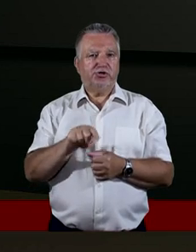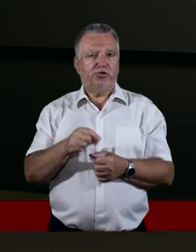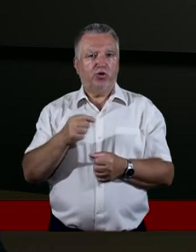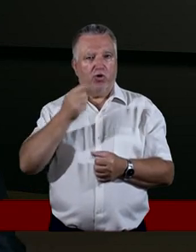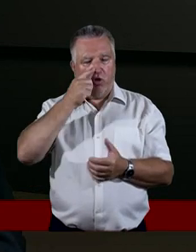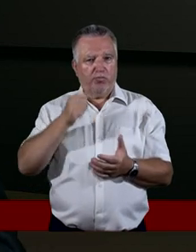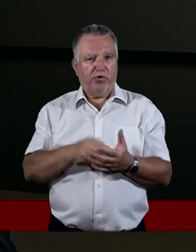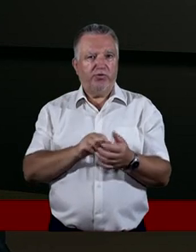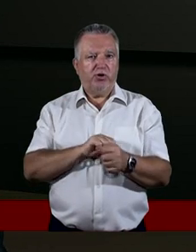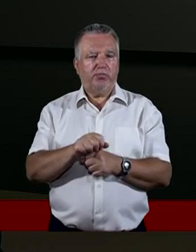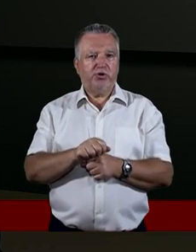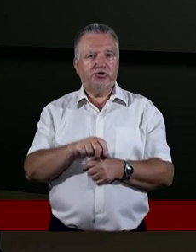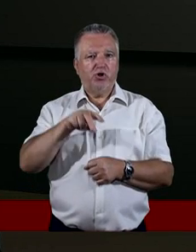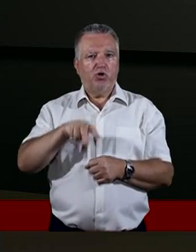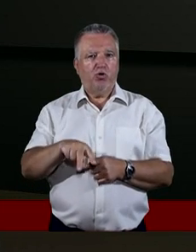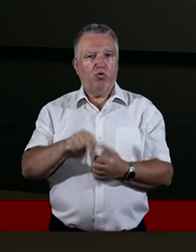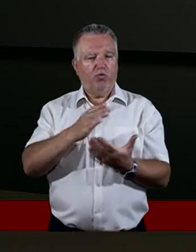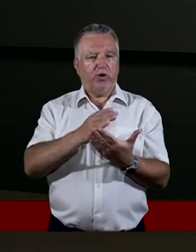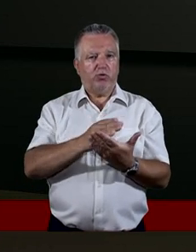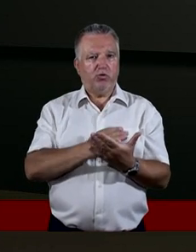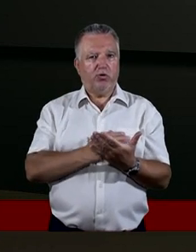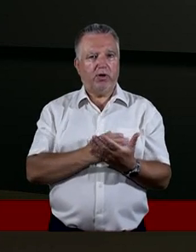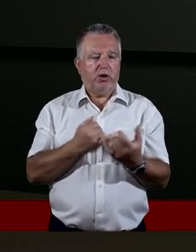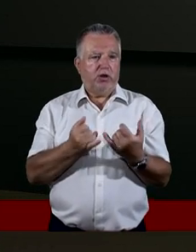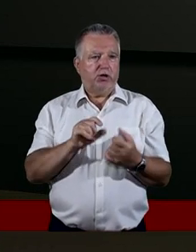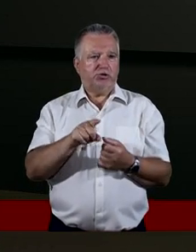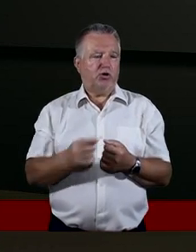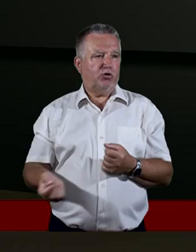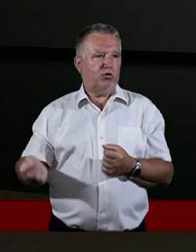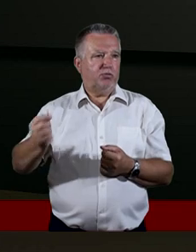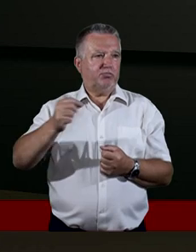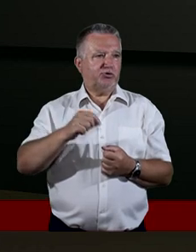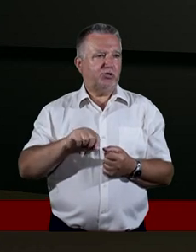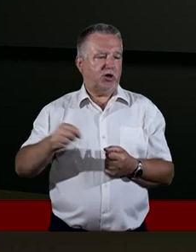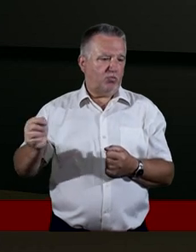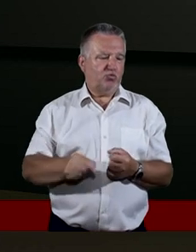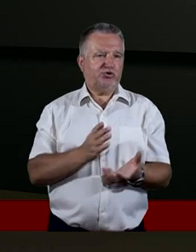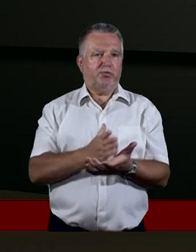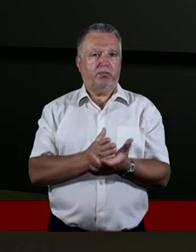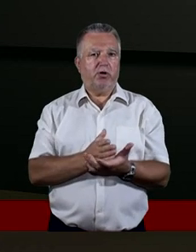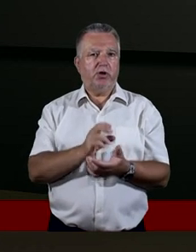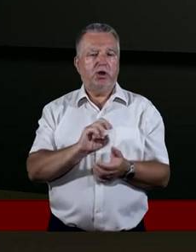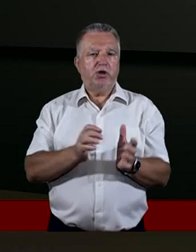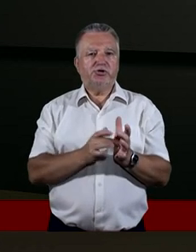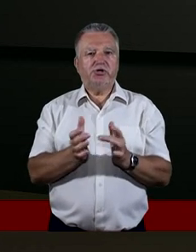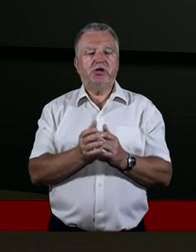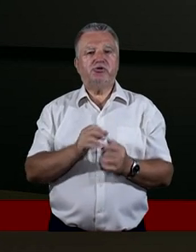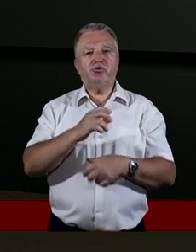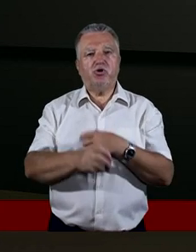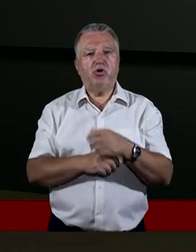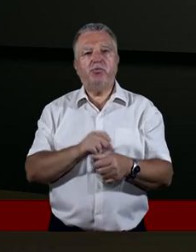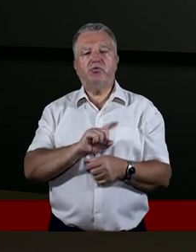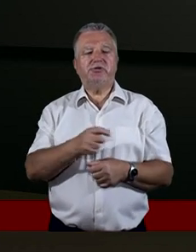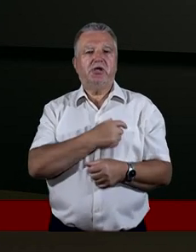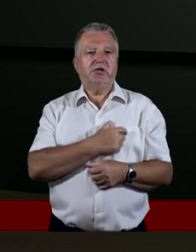uwarunkowane, że ja pomagam drugiemu człowiekowi, jeśli on przyjmie pewne prawdy, czy też Chrystus to robił tak z serca,